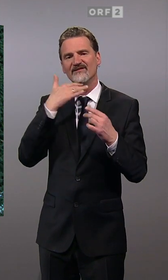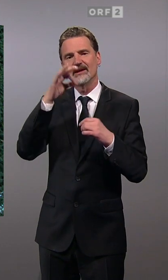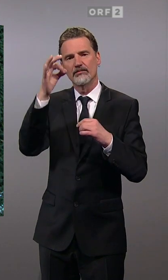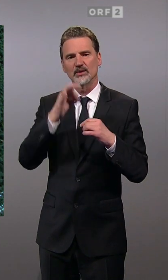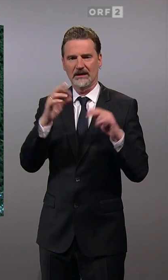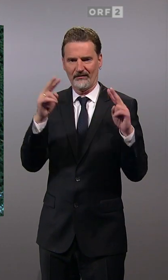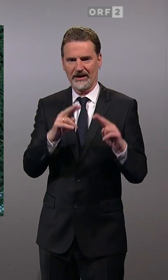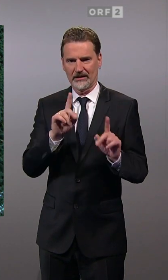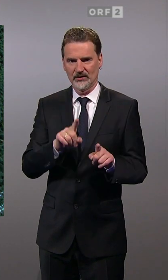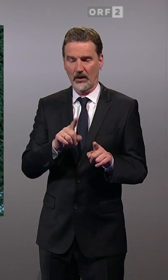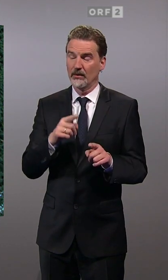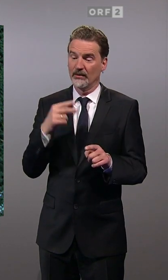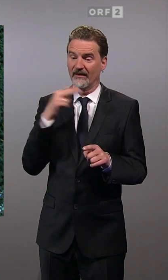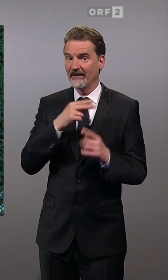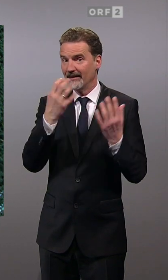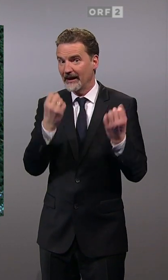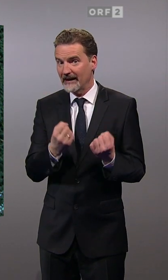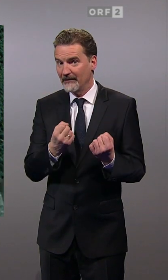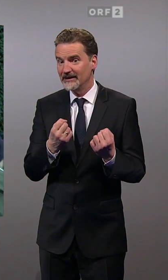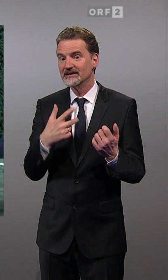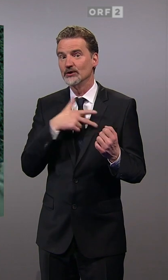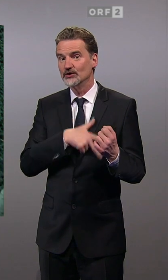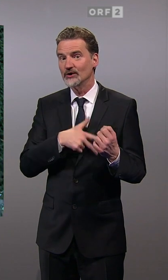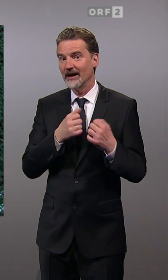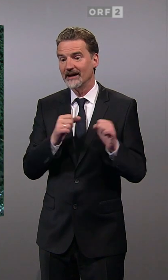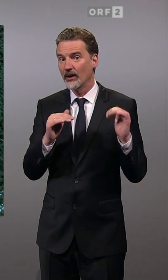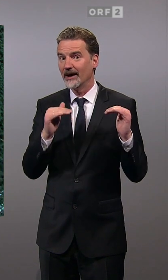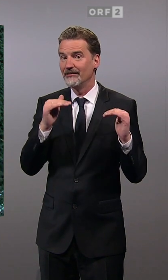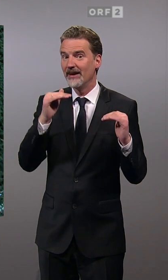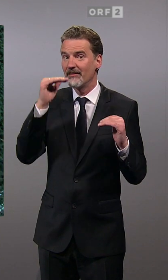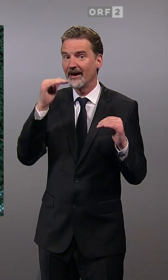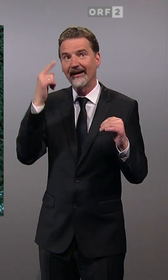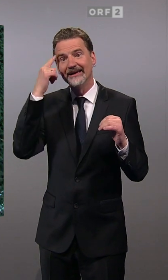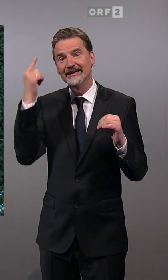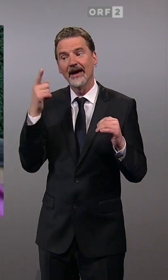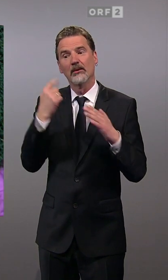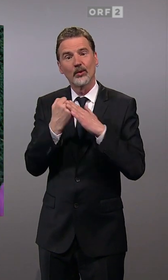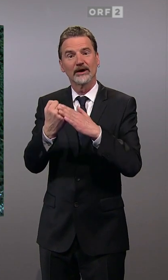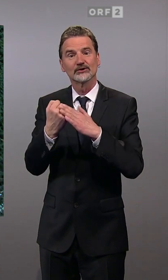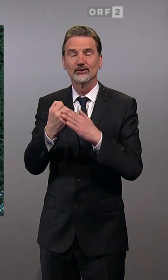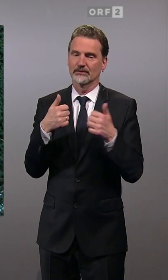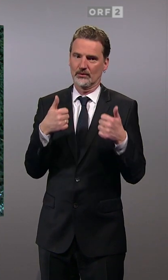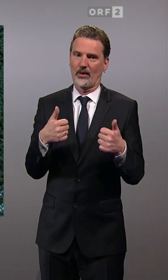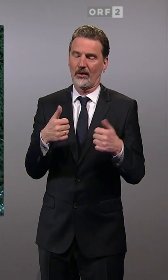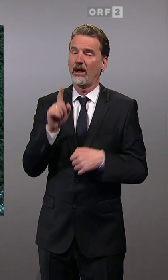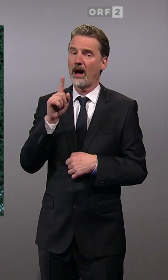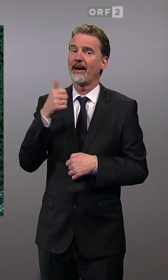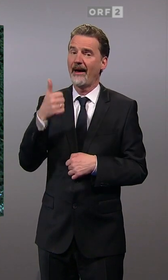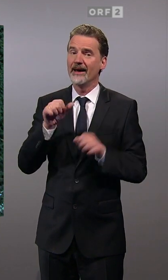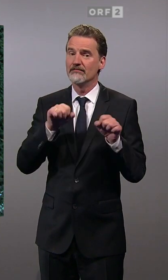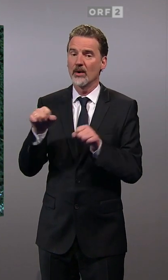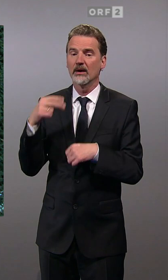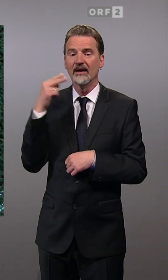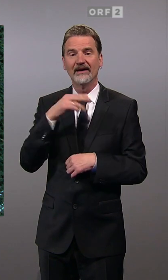super ist das Wahlergebnis, wenn auch noch die Ideen der Sozialdemokratie gestärkt werden. Aber jedenfalls ist eines möglich mit dem Fall der